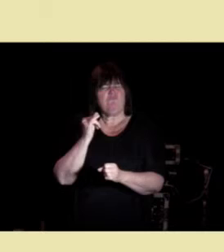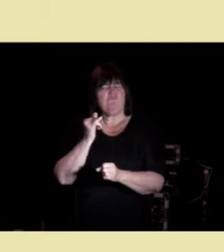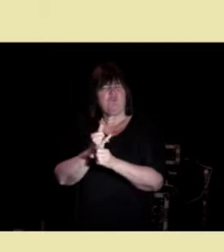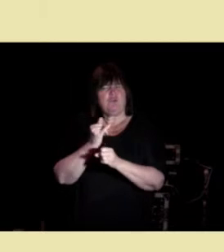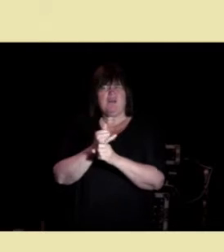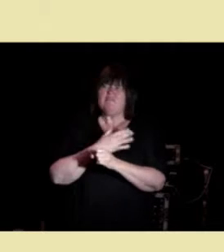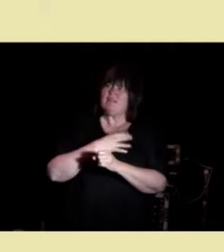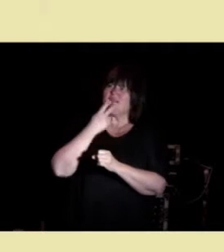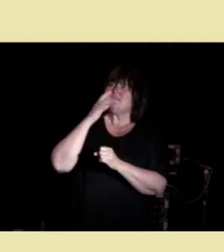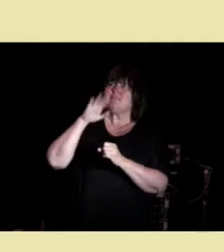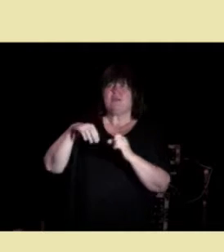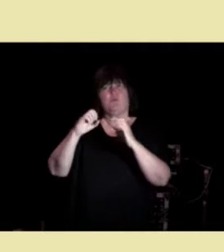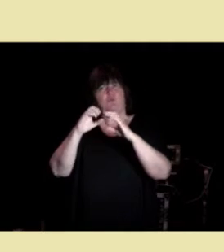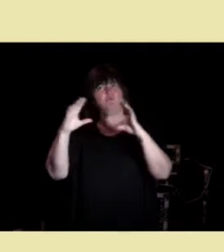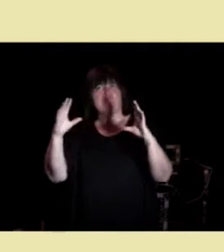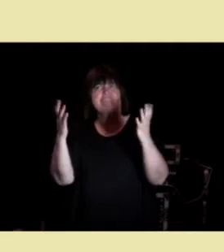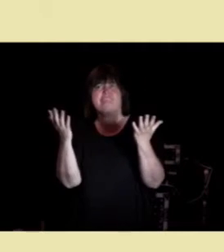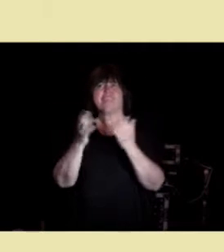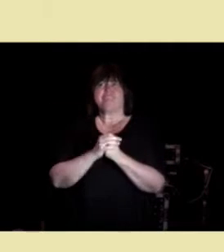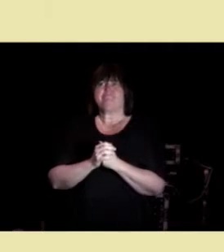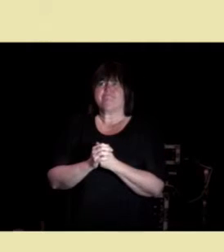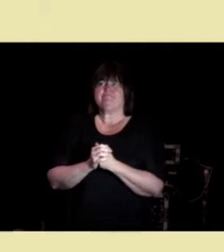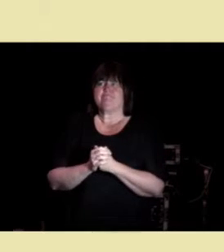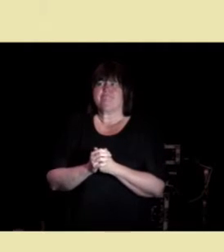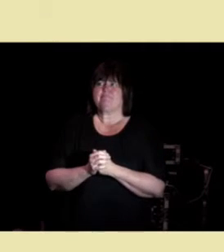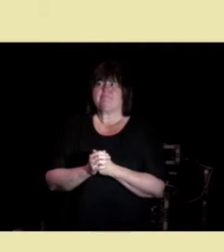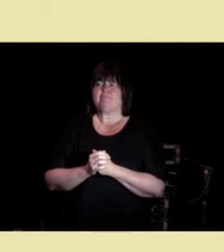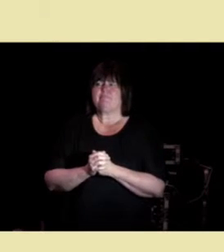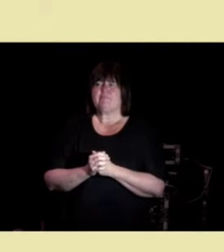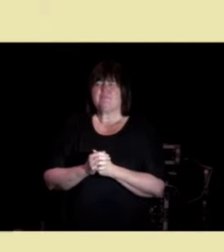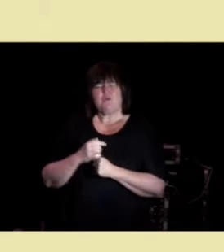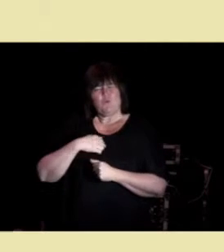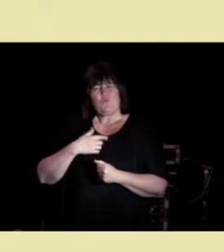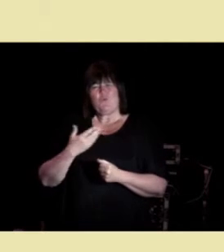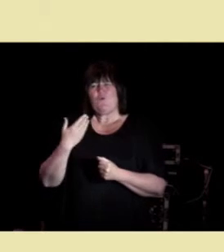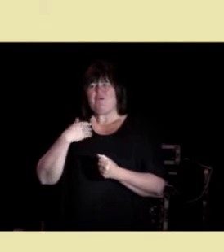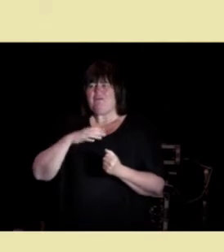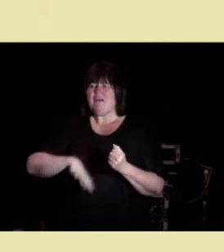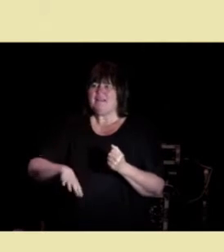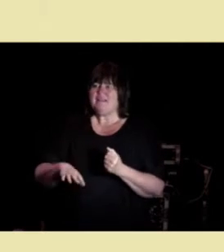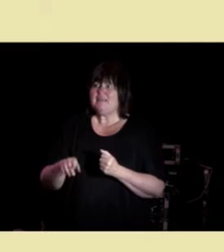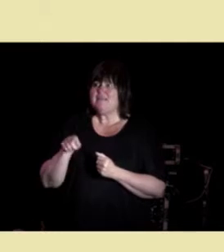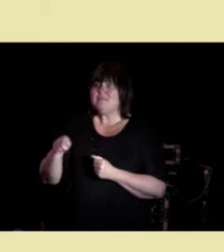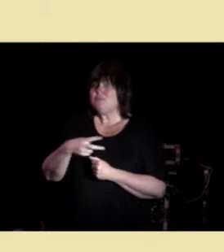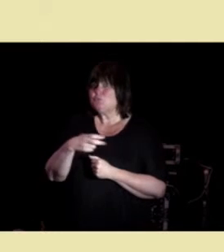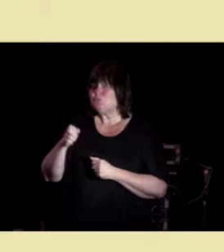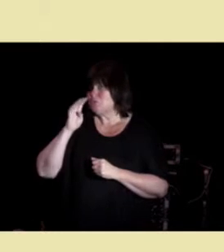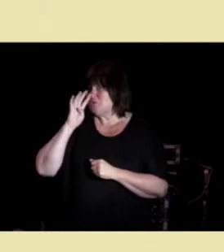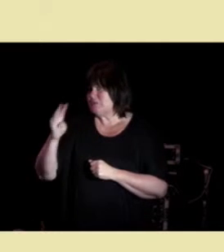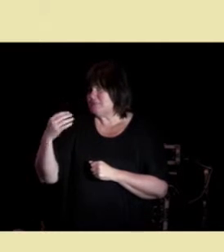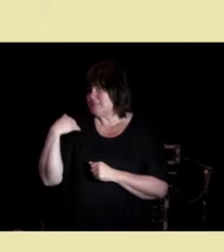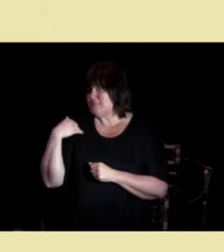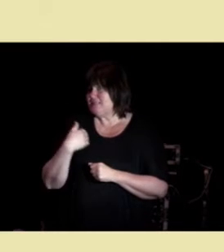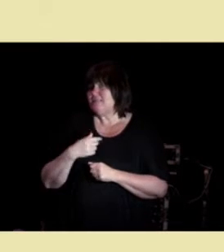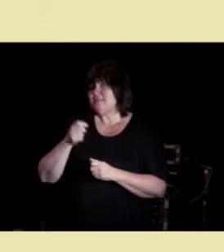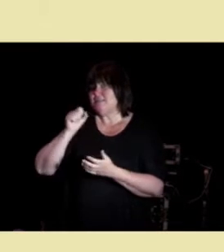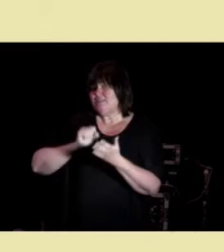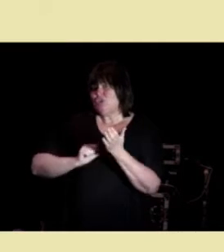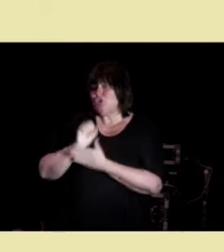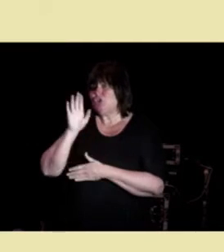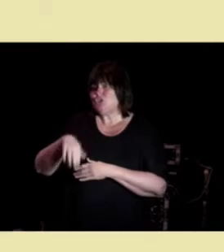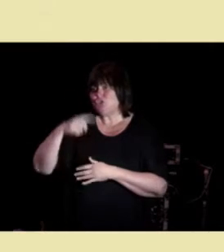?» Og så var jeg så heldig da, at i 2009 så lyste de ut psykolog i Stange kommune.